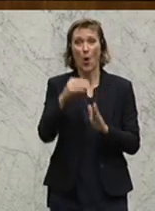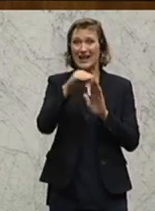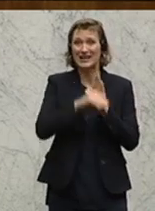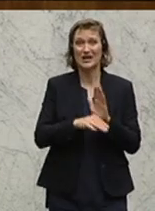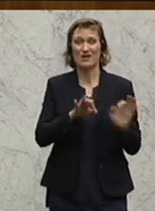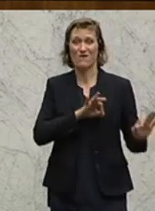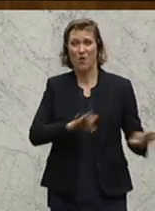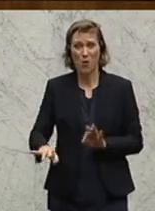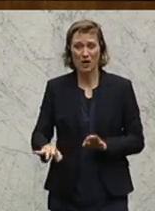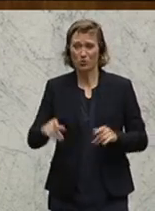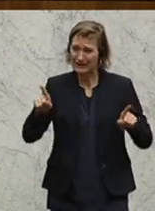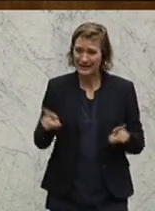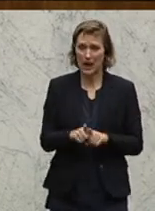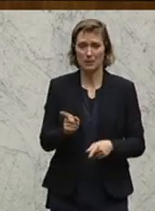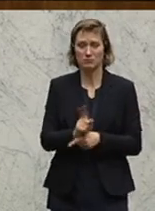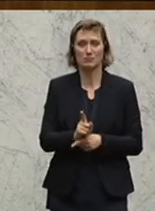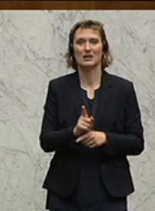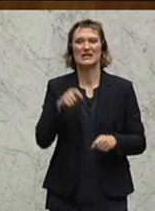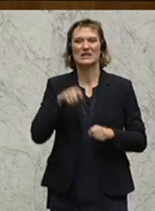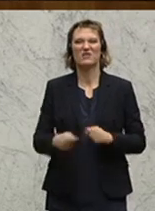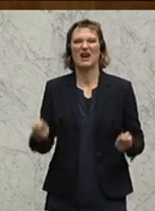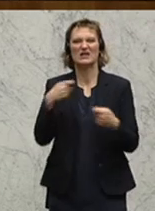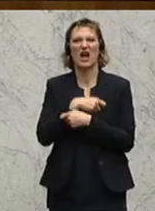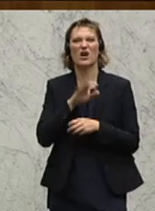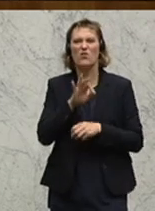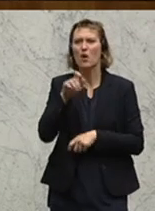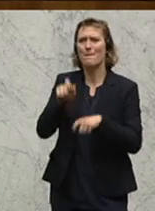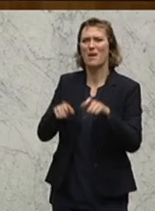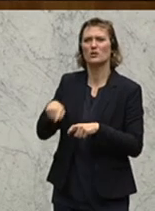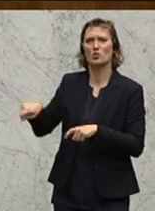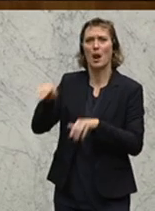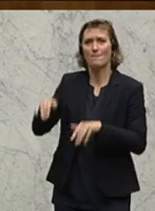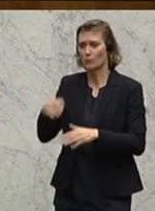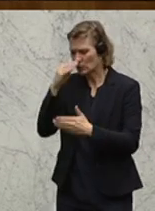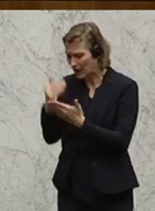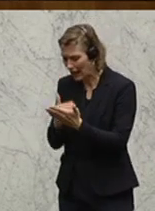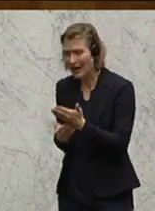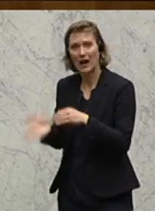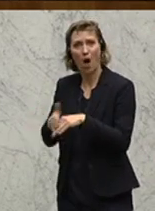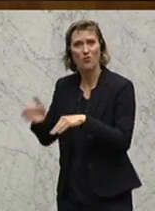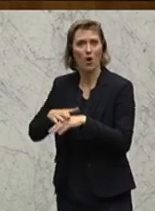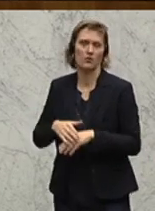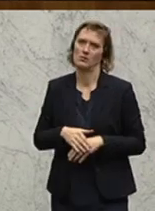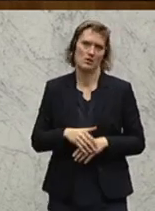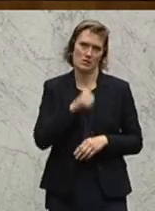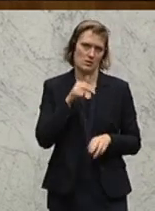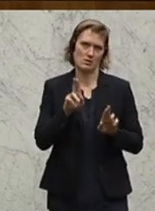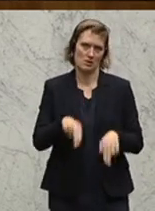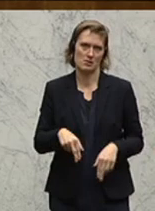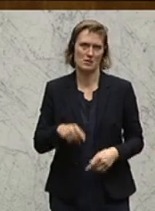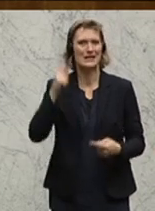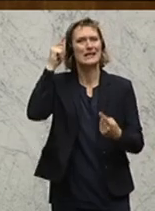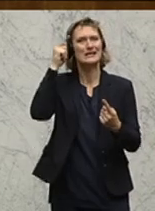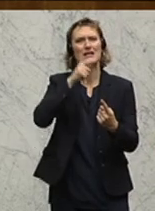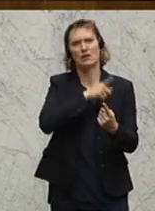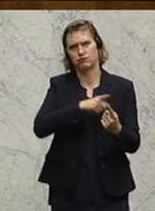und eine neue Verordnung, die, wie gesagt, eine Zwangsjacke dem medizinischen Personal überstülpt, das halte ich nicht für richtig und nicht für zielführend. Wir haben